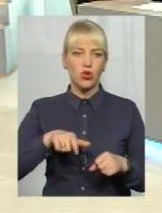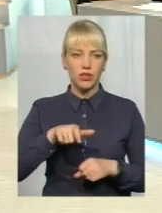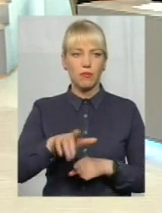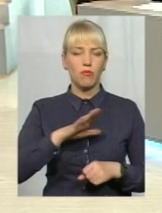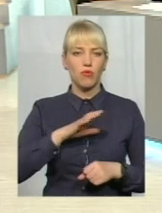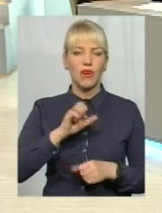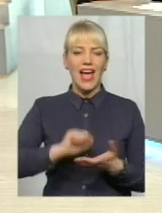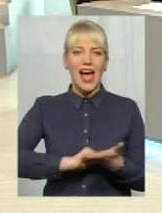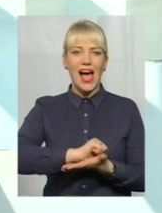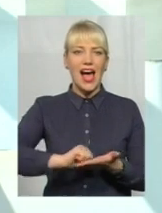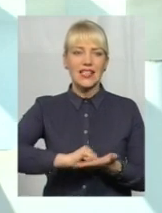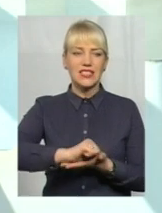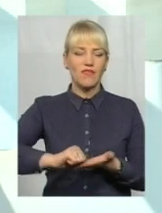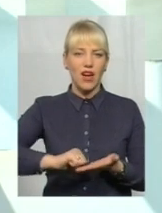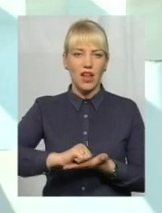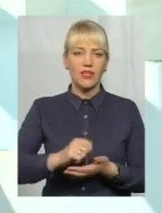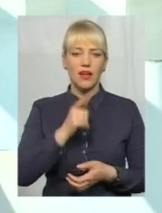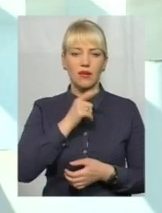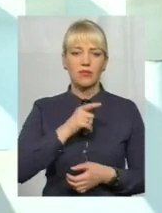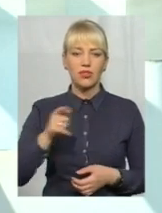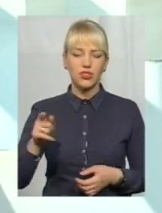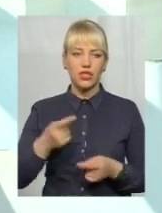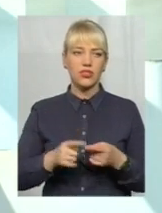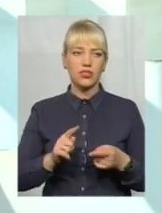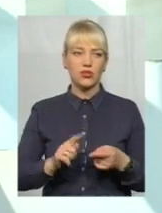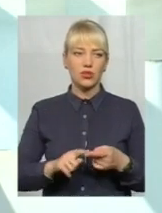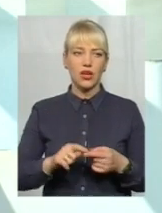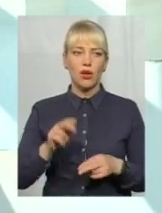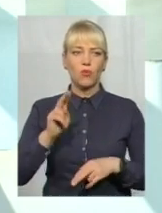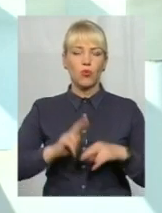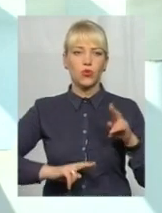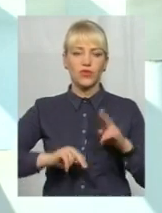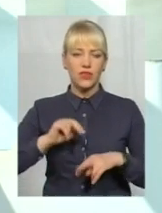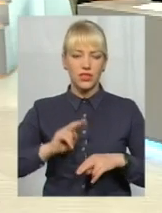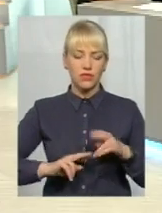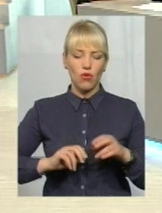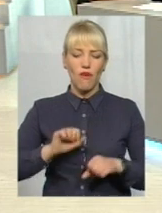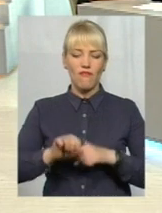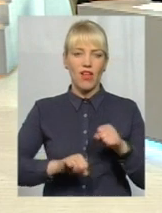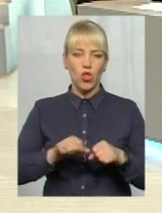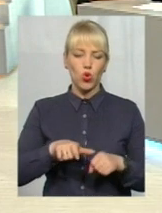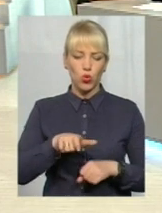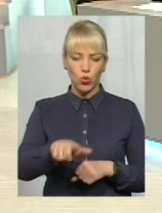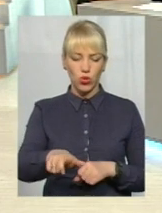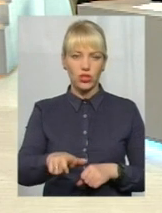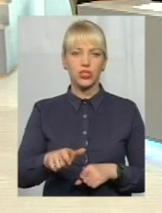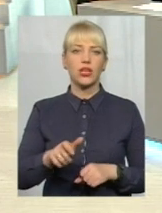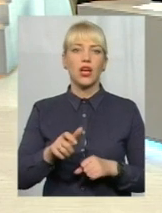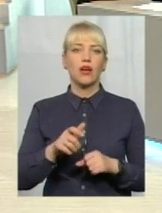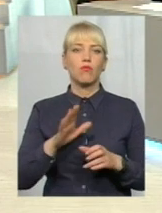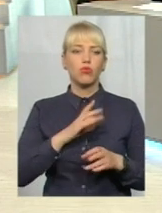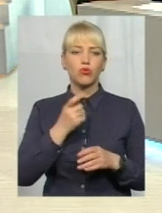тротуар. І під час будівництва доріжки цей тротуар був частково зруйнований. Наскільки я знаю, цей тротуар буде ремонтуватись капітально?